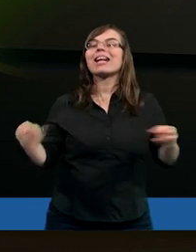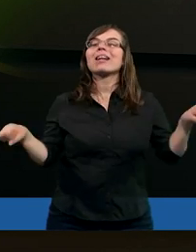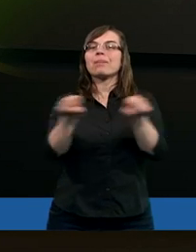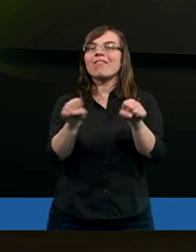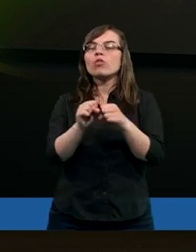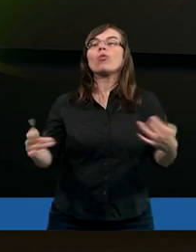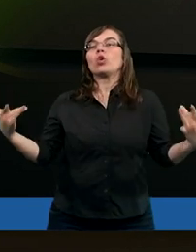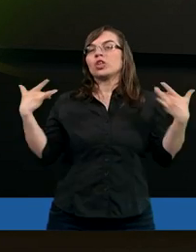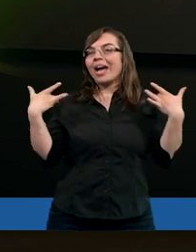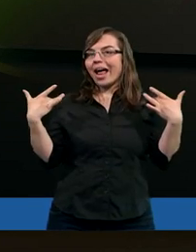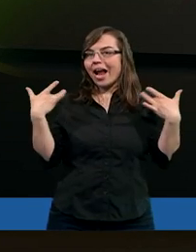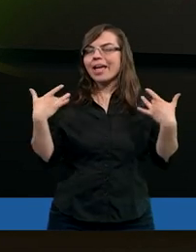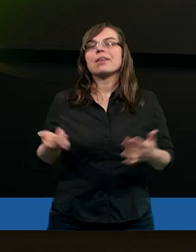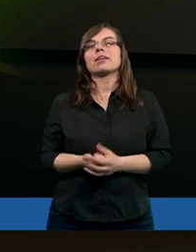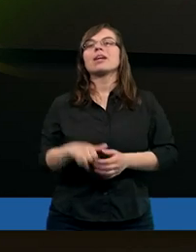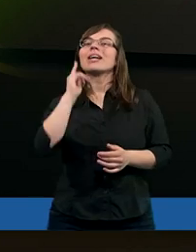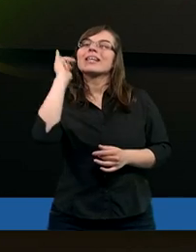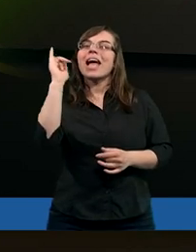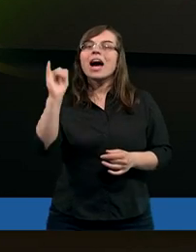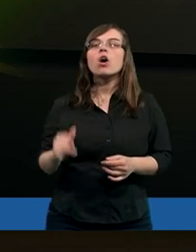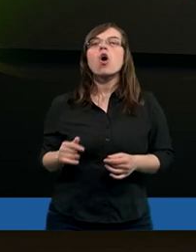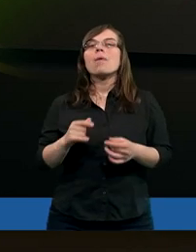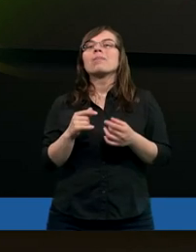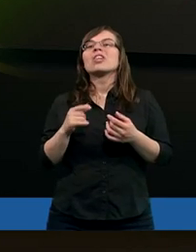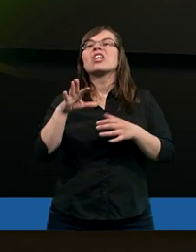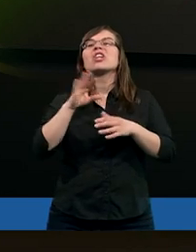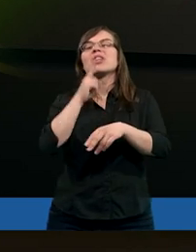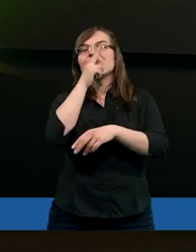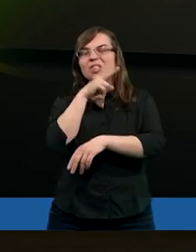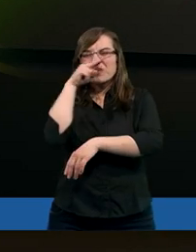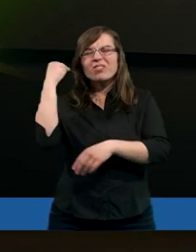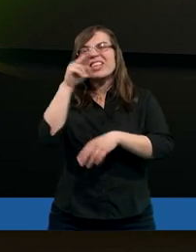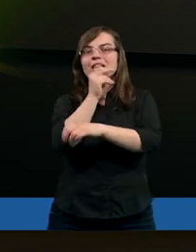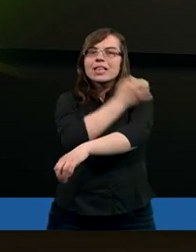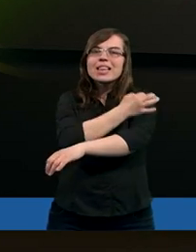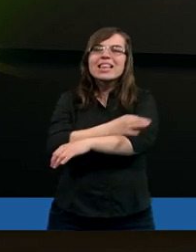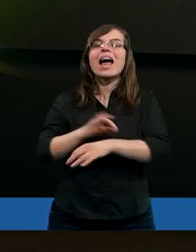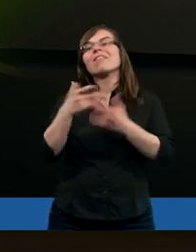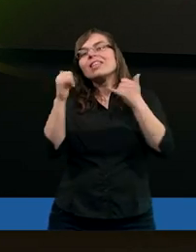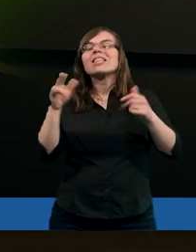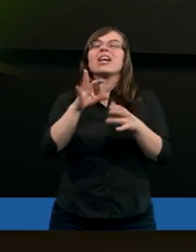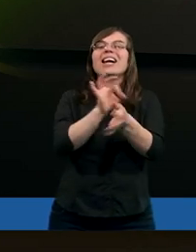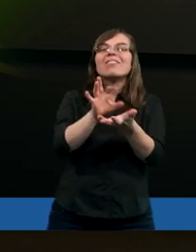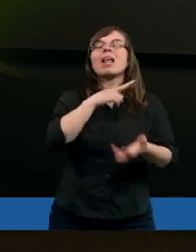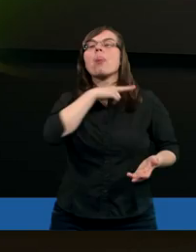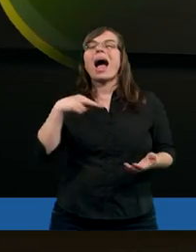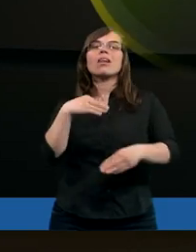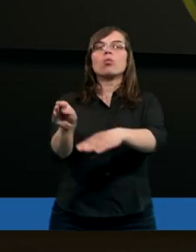sprawiedliwości żyli. Jego chińce nas uleczyły.